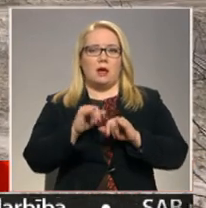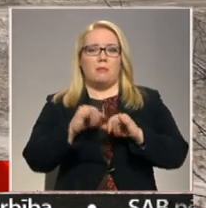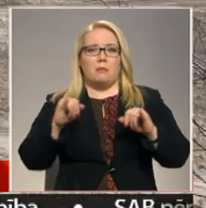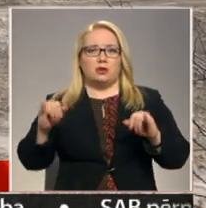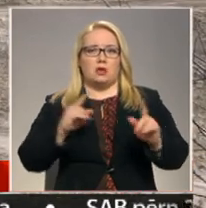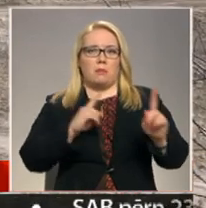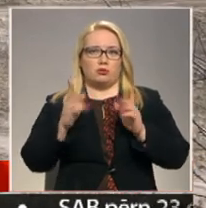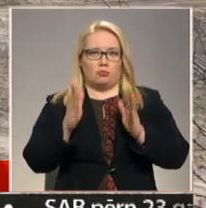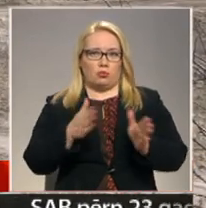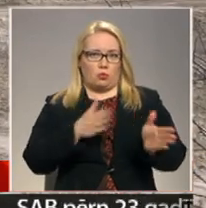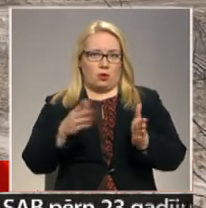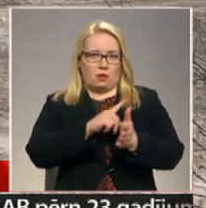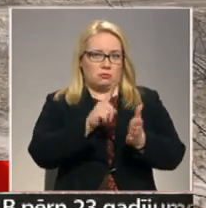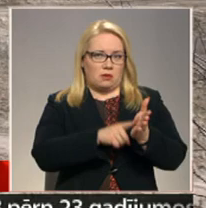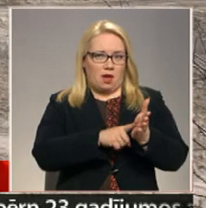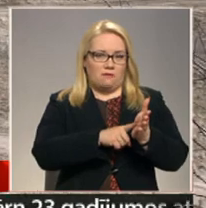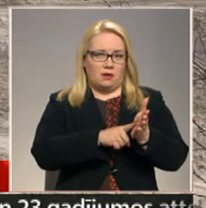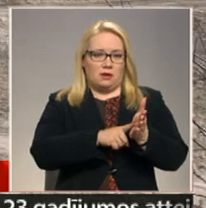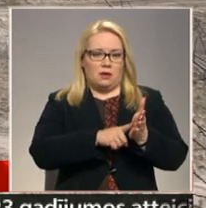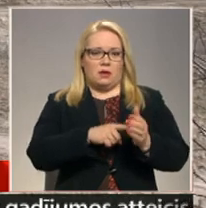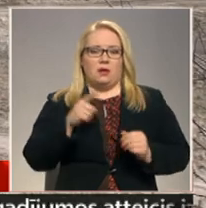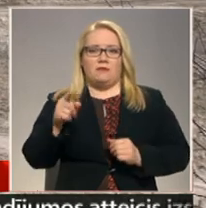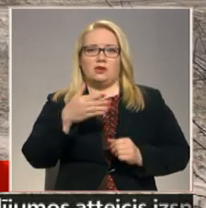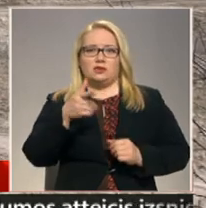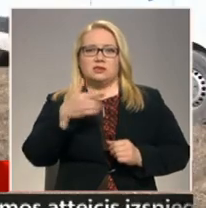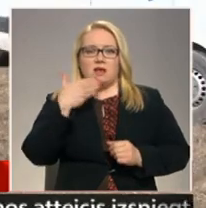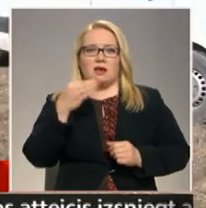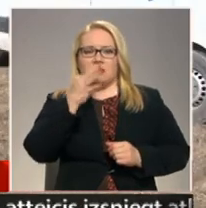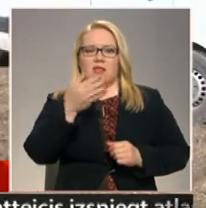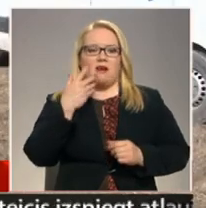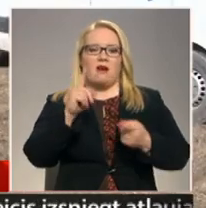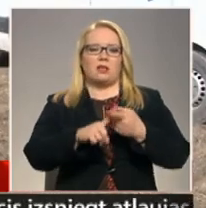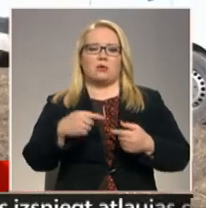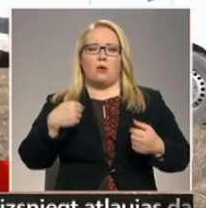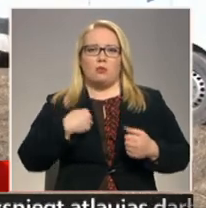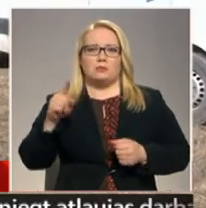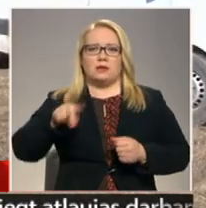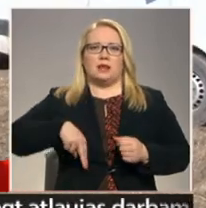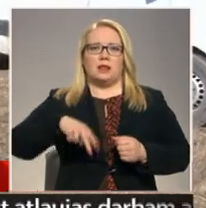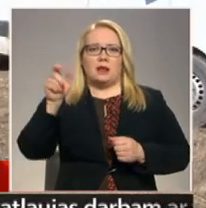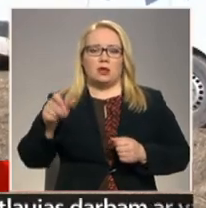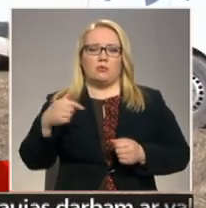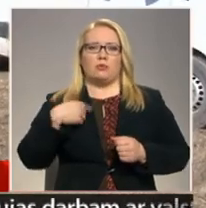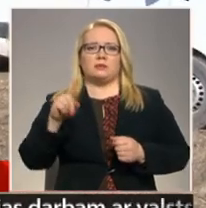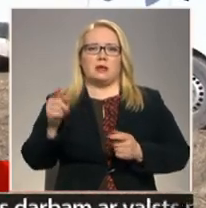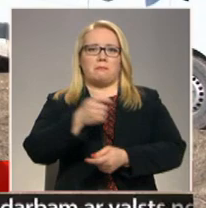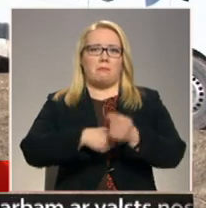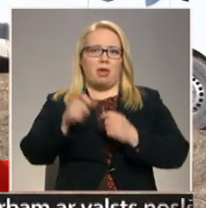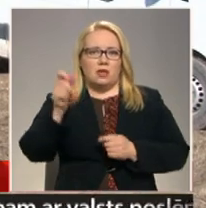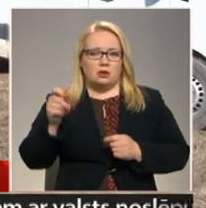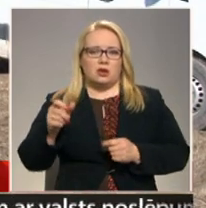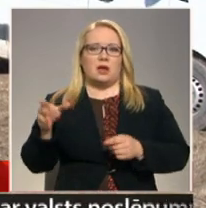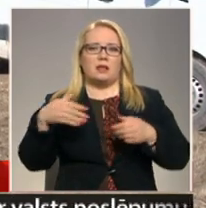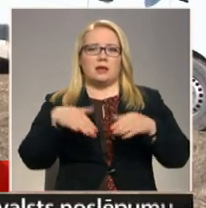gatavi? Tas jau neatkarīgs no mums. Mums ir direktori, mums ir menedžeri, tas